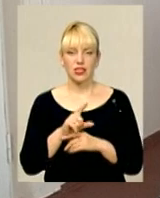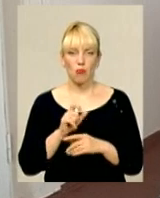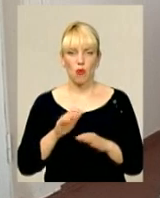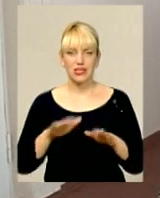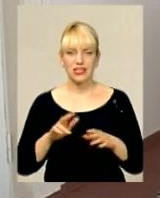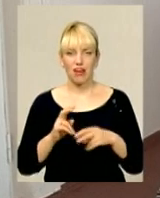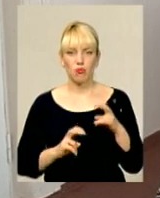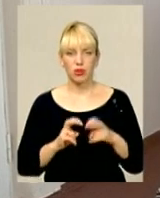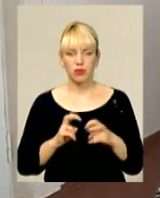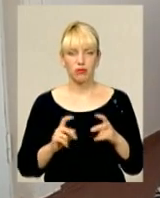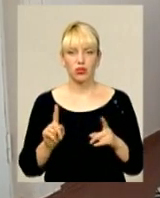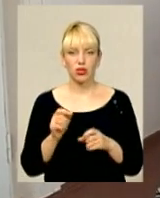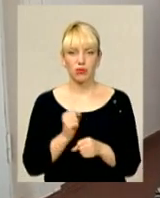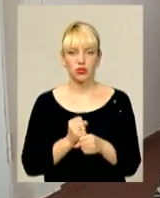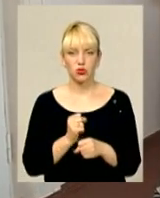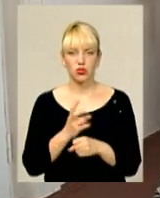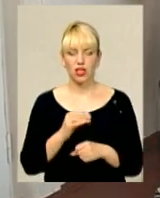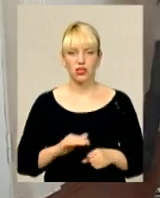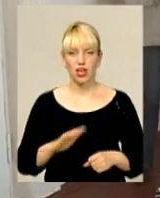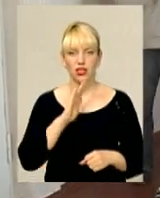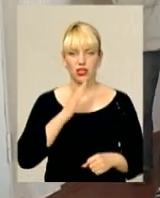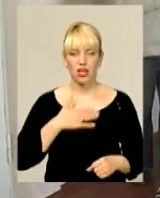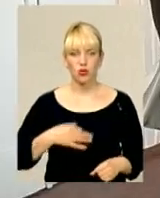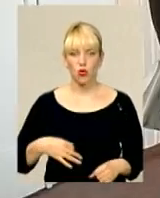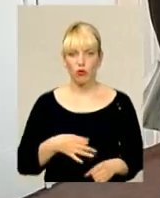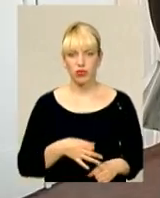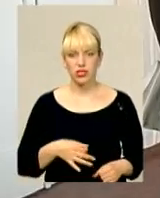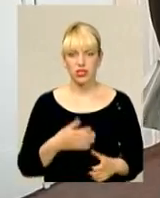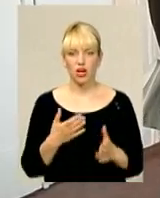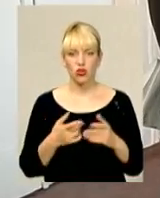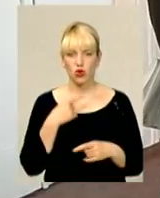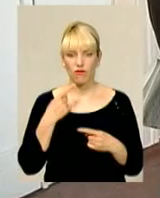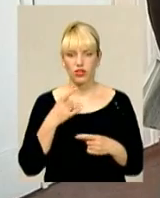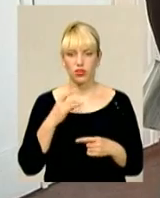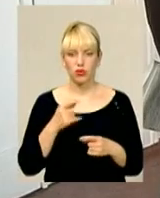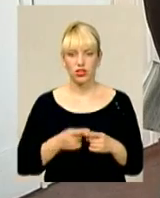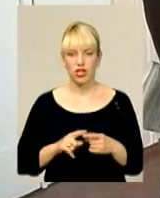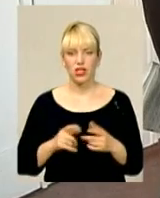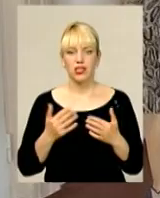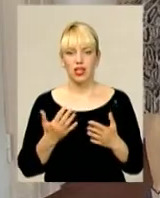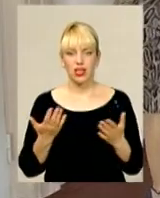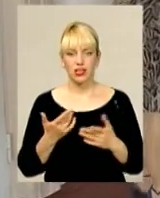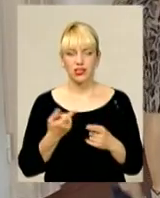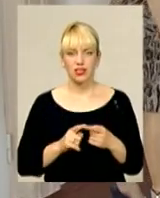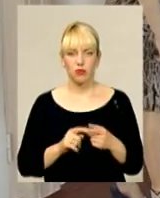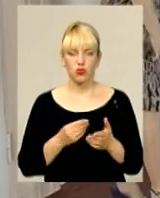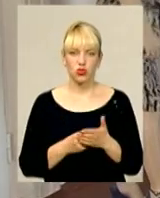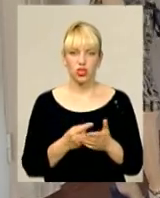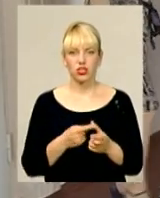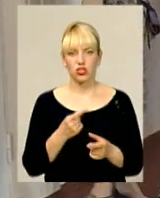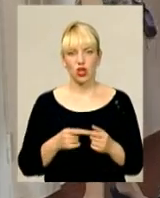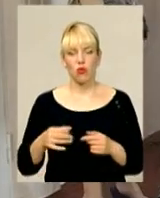підприємств, які функціонують на теренах нашої області. Якщо говорити про те, який це бюджет, чи обласний, чи